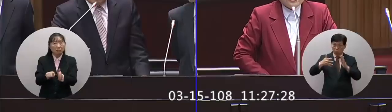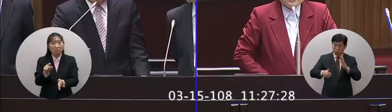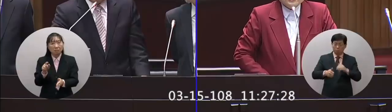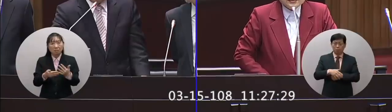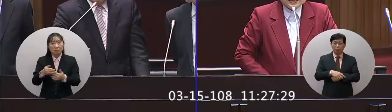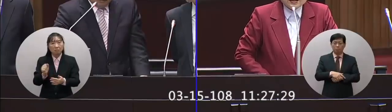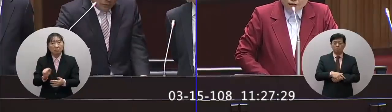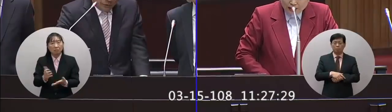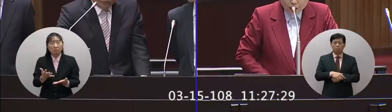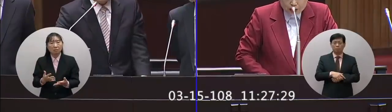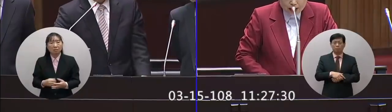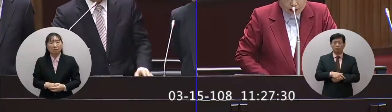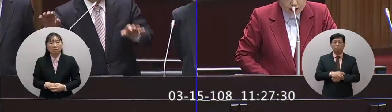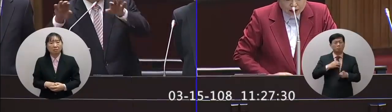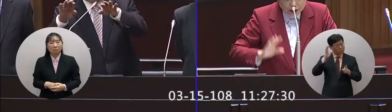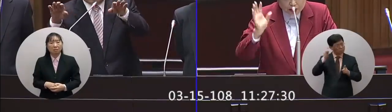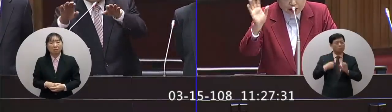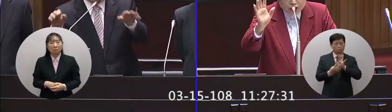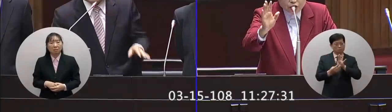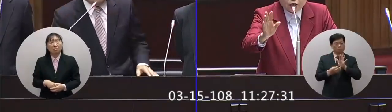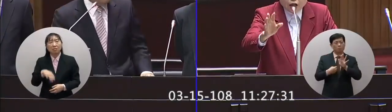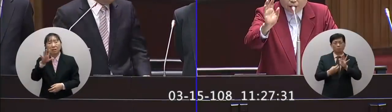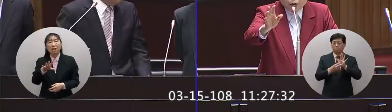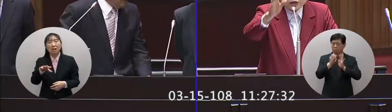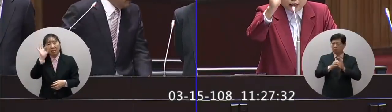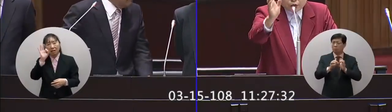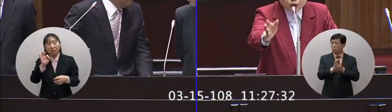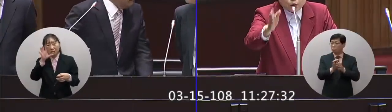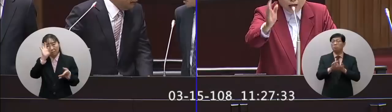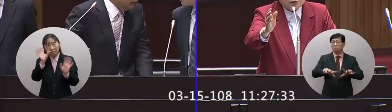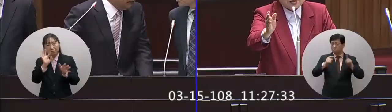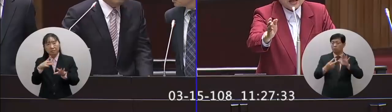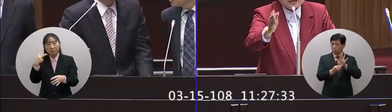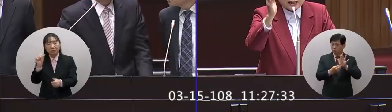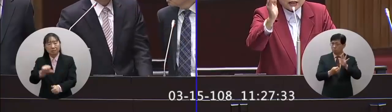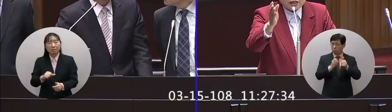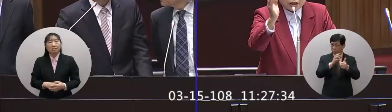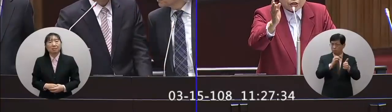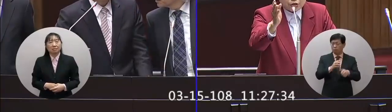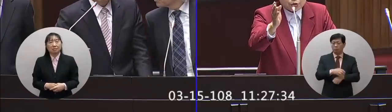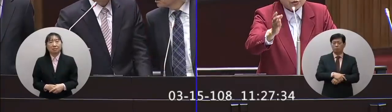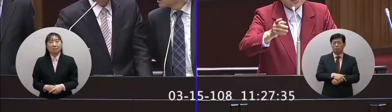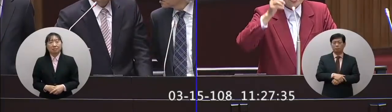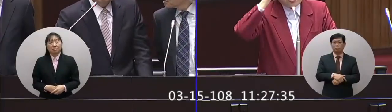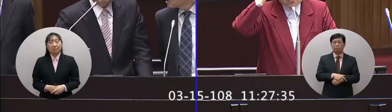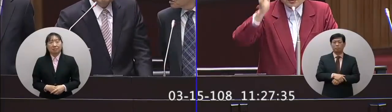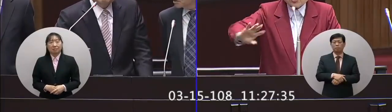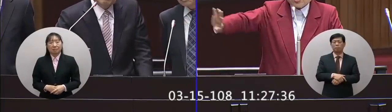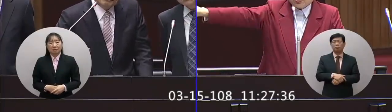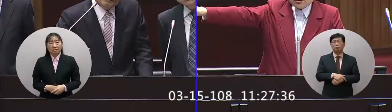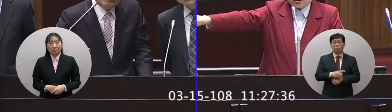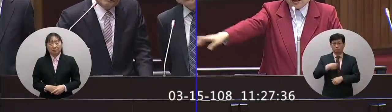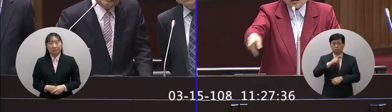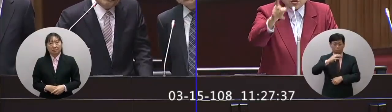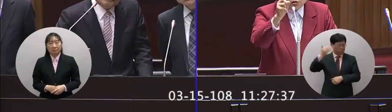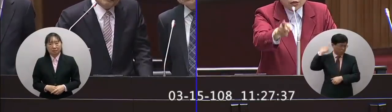長院長院長你聽我講你聽我解釋我看我怎麼樣來跟你解釋清楚我